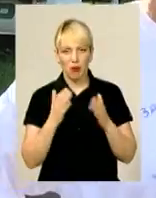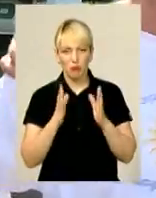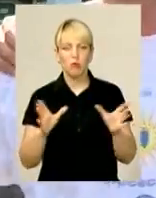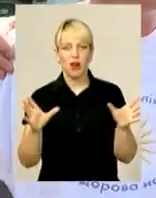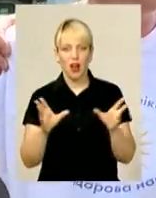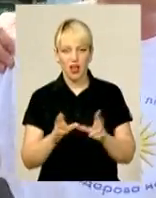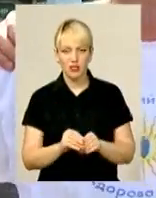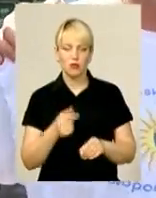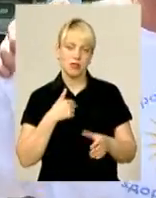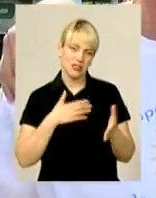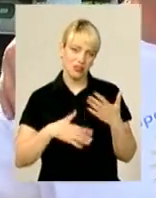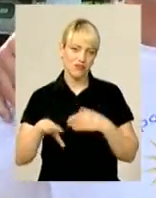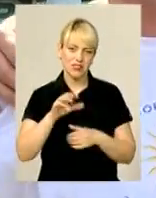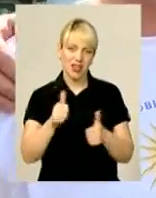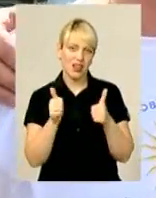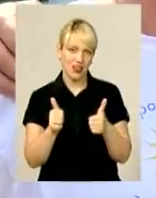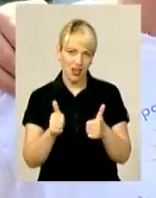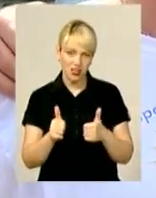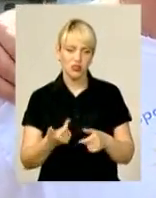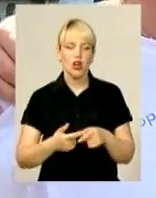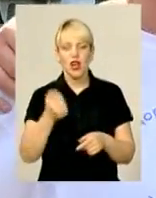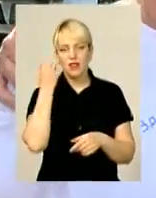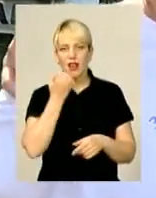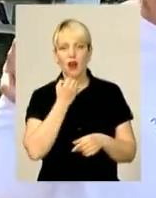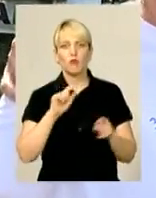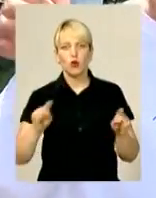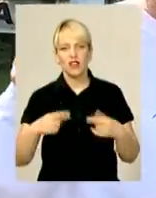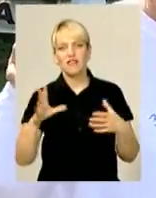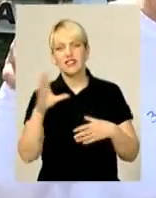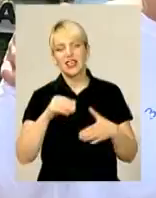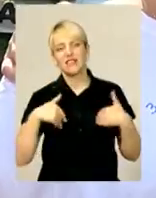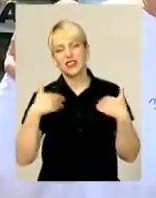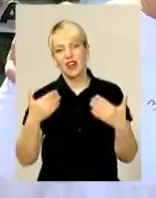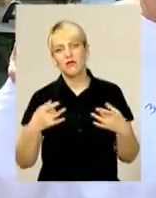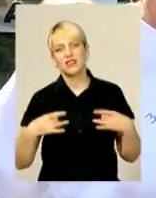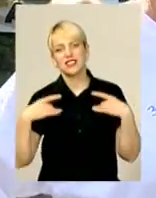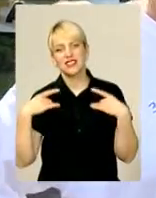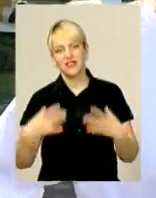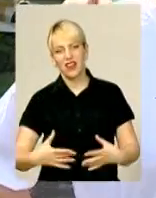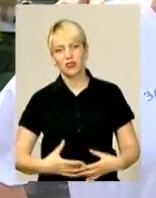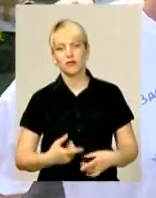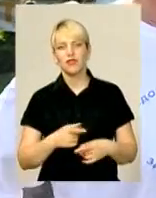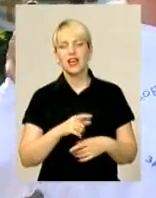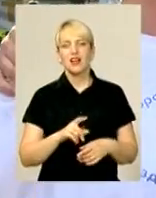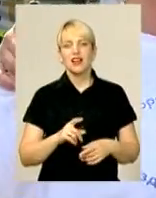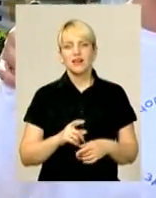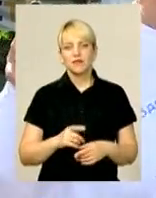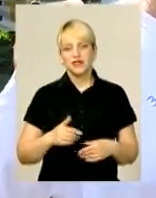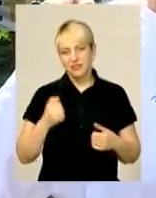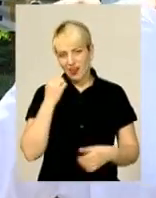побіг. «Ми задоволені, все класно. Так що всіх вітаємо святом, наступаючим лікарів. Все,